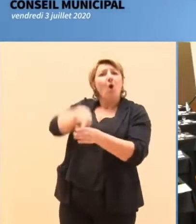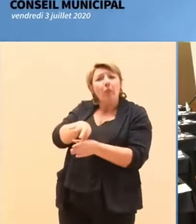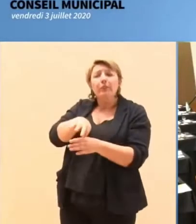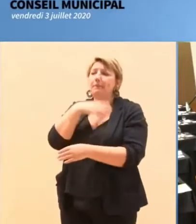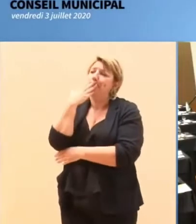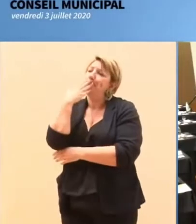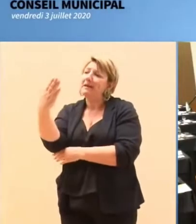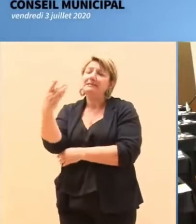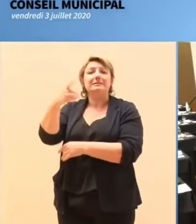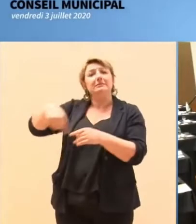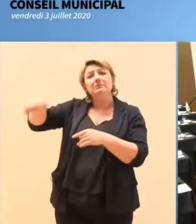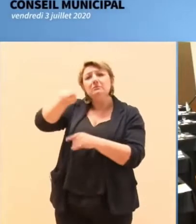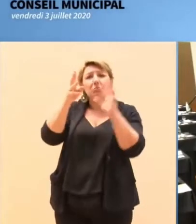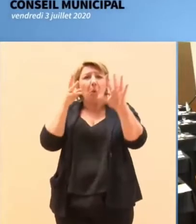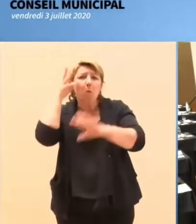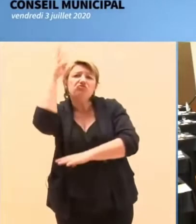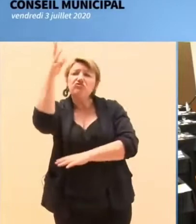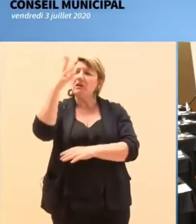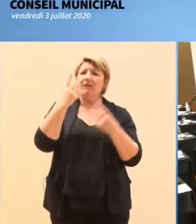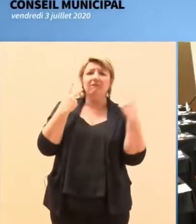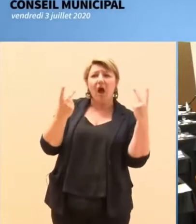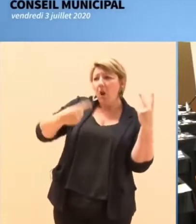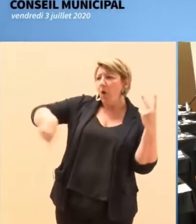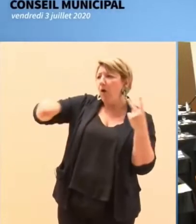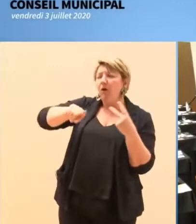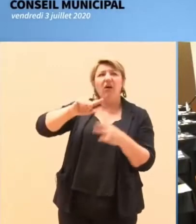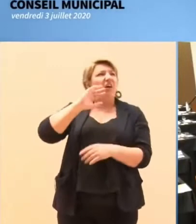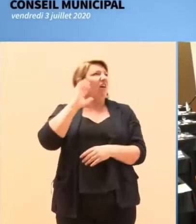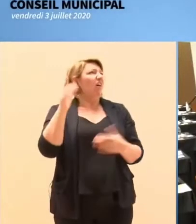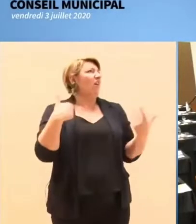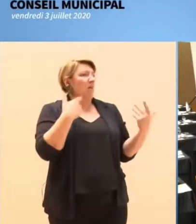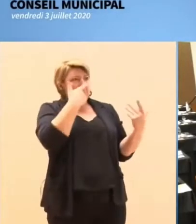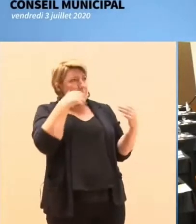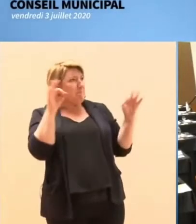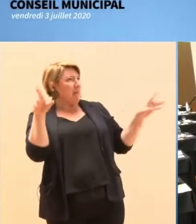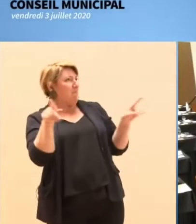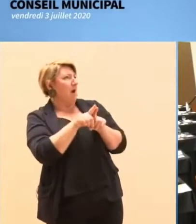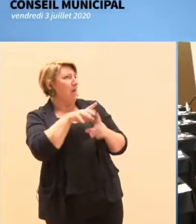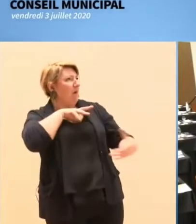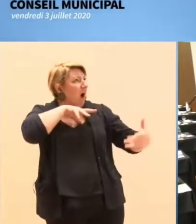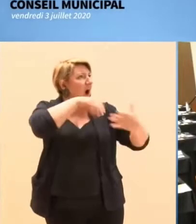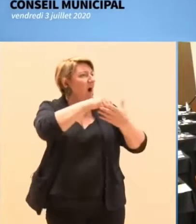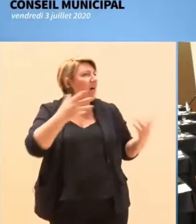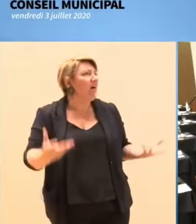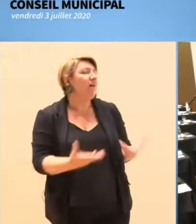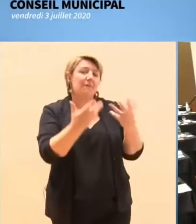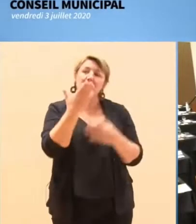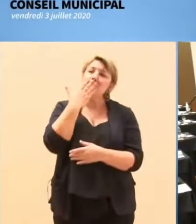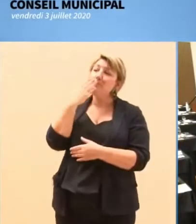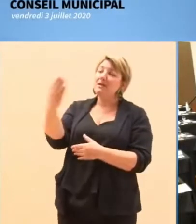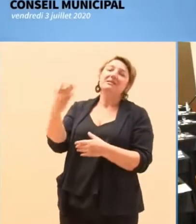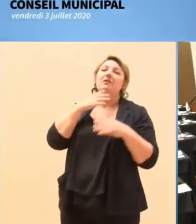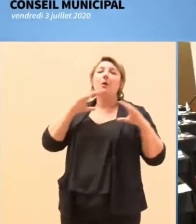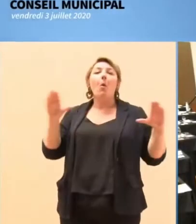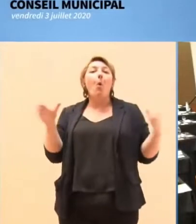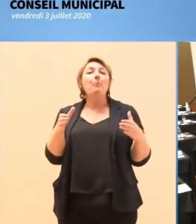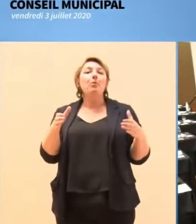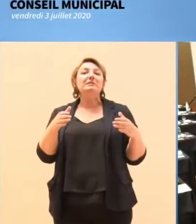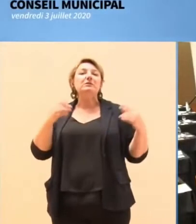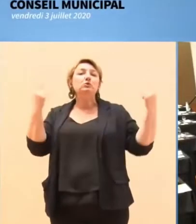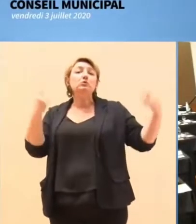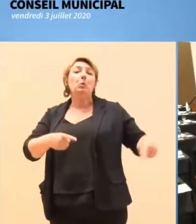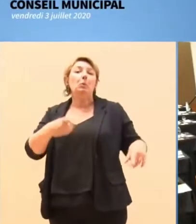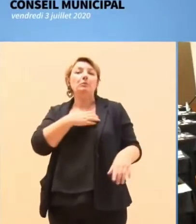valeurs, dans notre projet, qui se sont engagés pour le défendre. Et en nous plaçant largement en tête de l'opposition municipale,